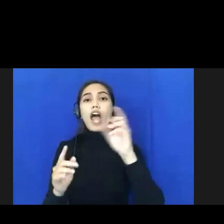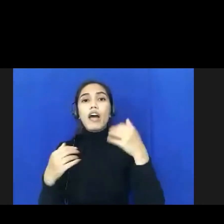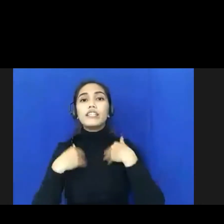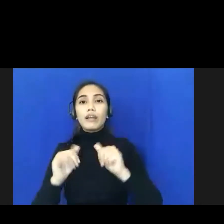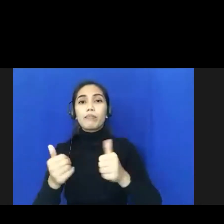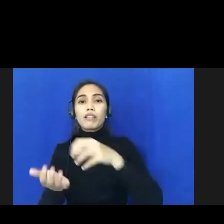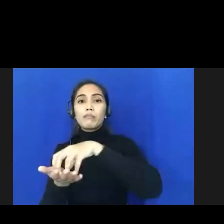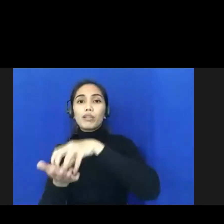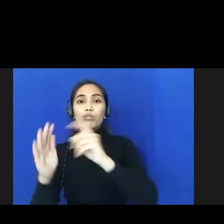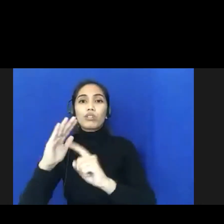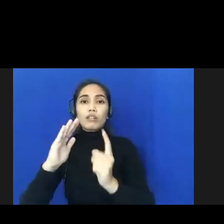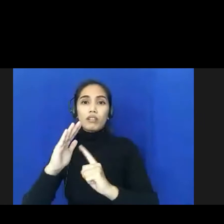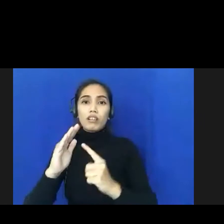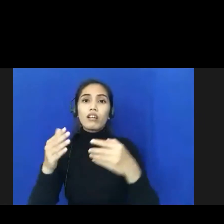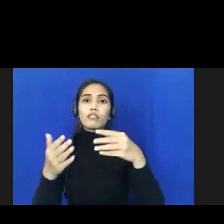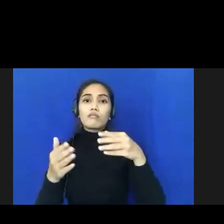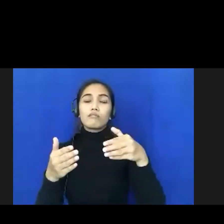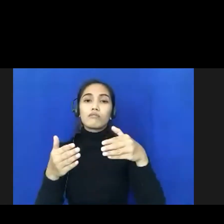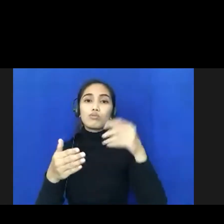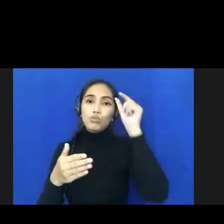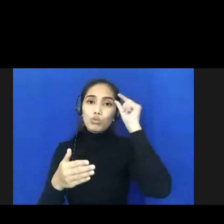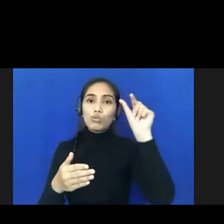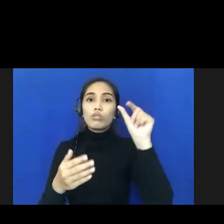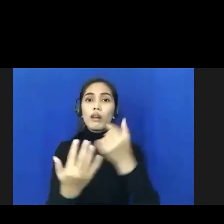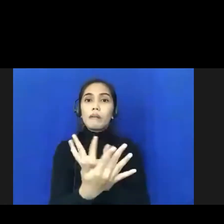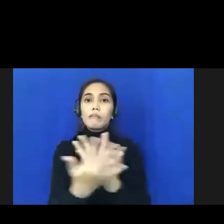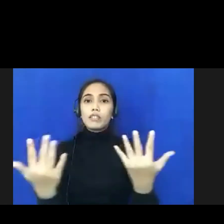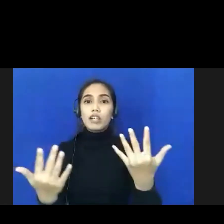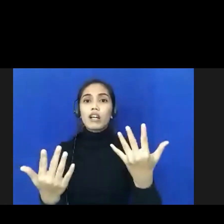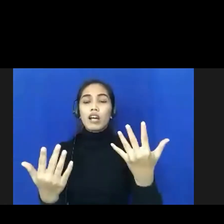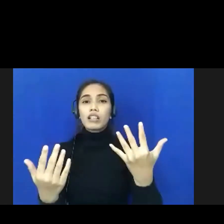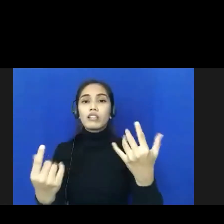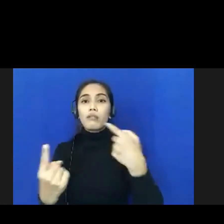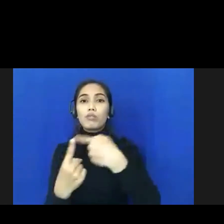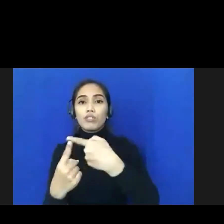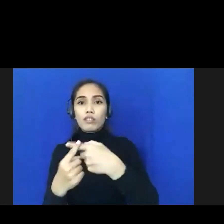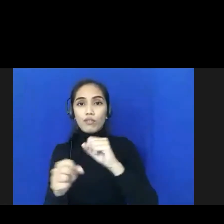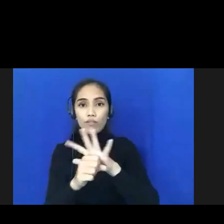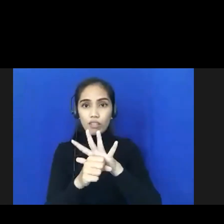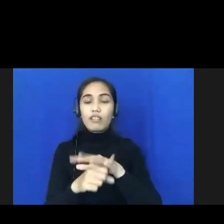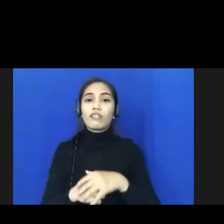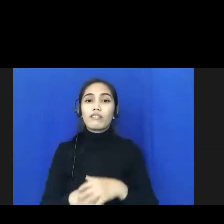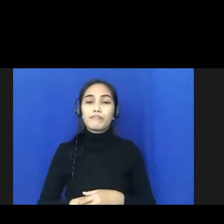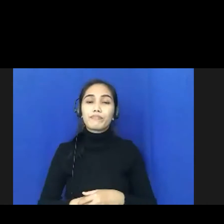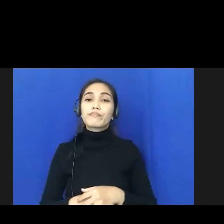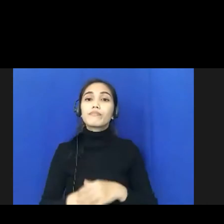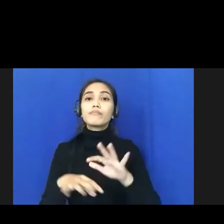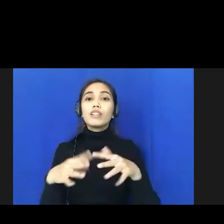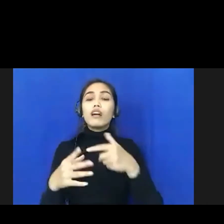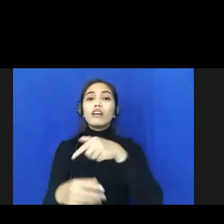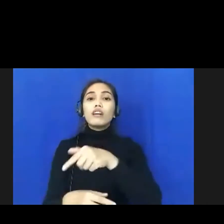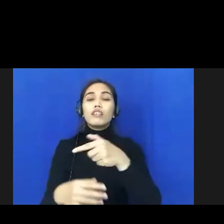terpusat bagi warga yang terkonfirmasi positif. Sedangkan stok